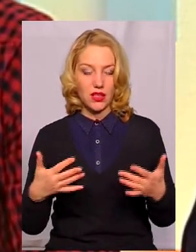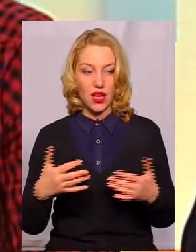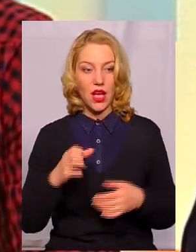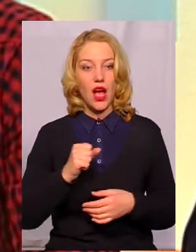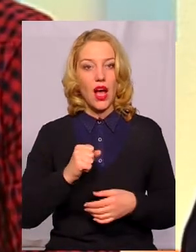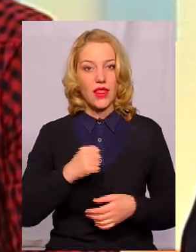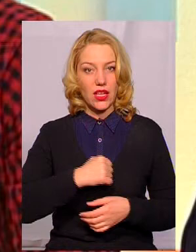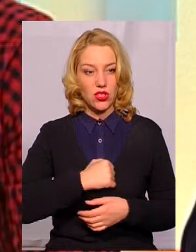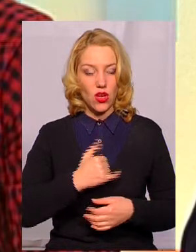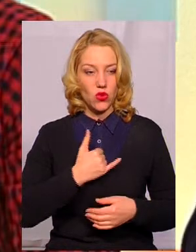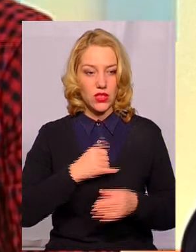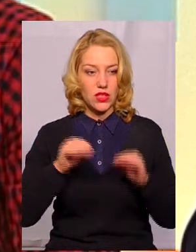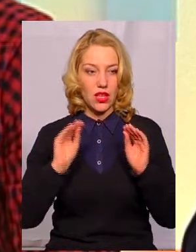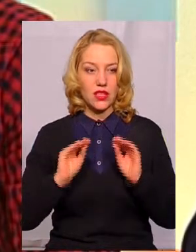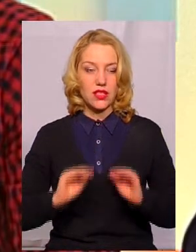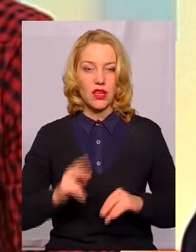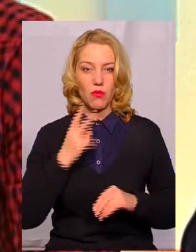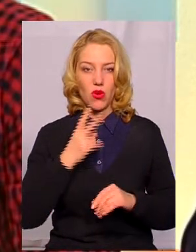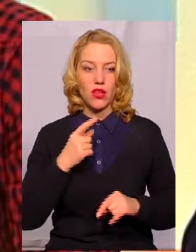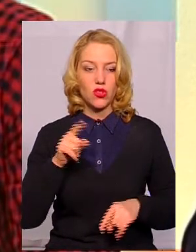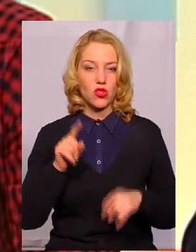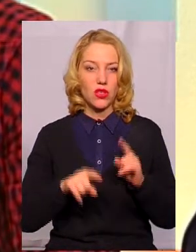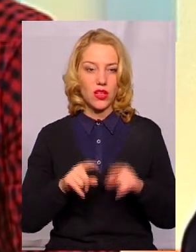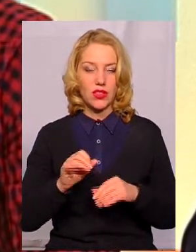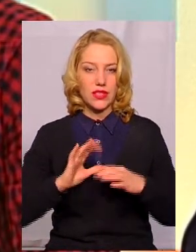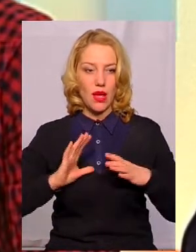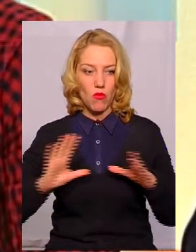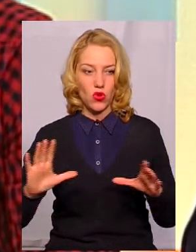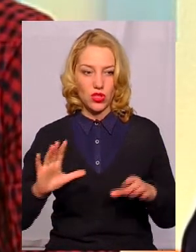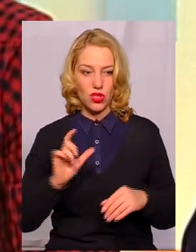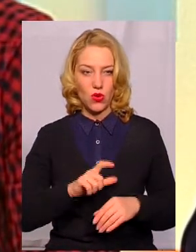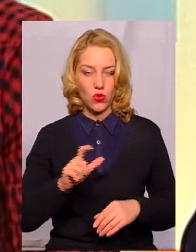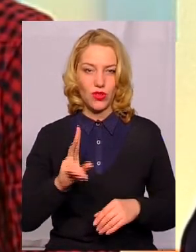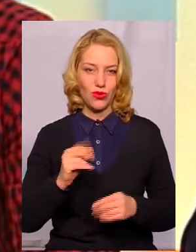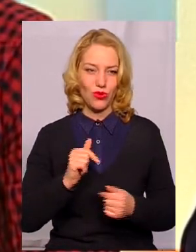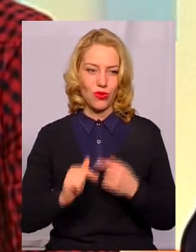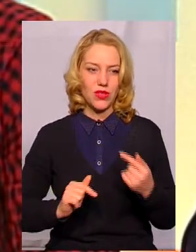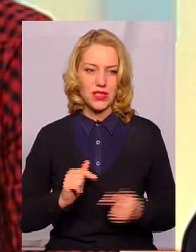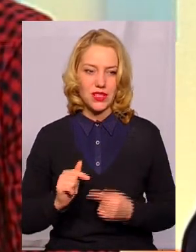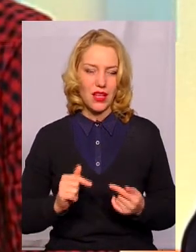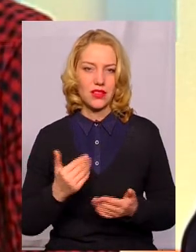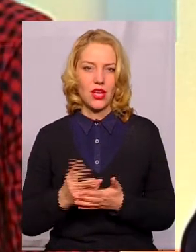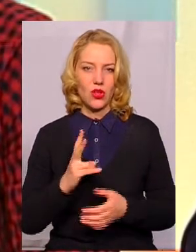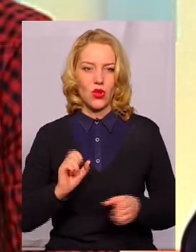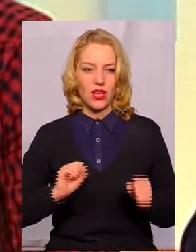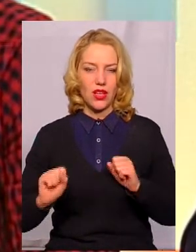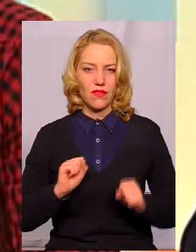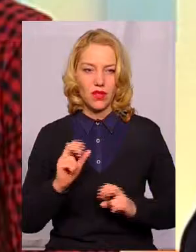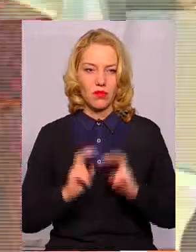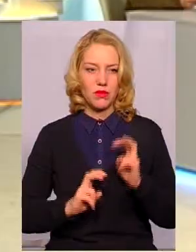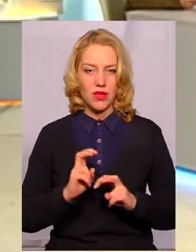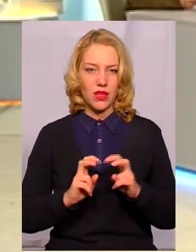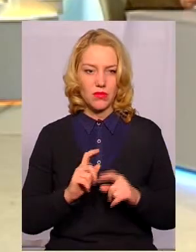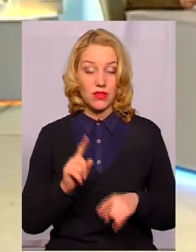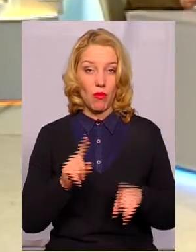На жаль, нас статистика показує, що деколи навіть досить заможні люди, і комерсанти, і навіть керівники підприємств,